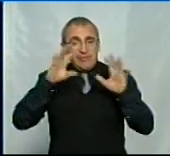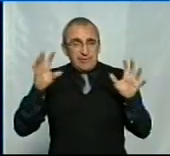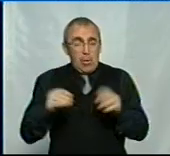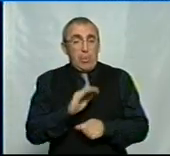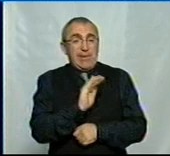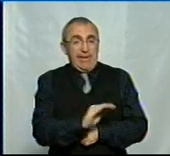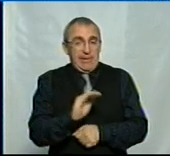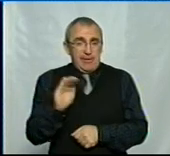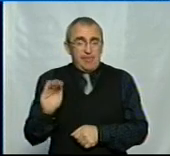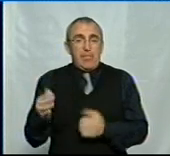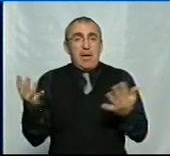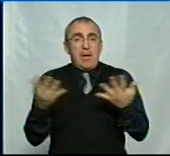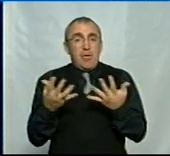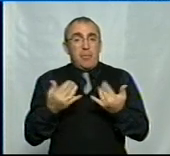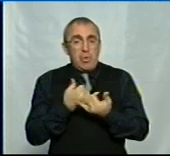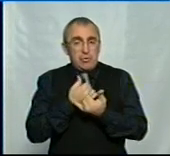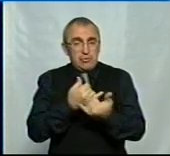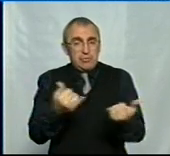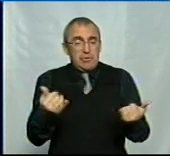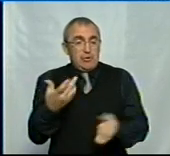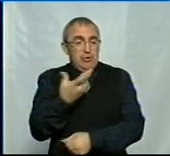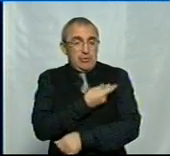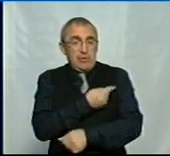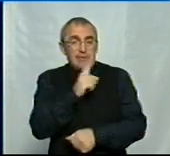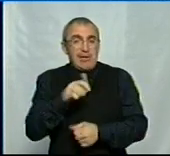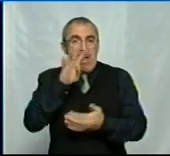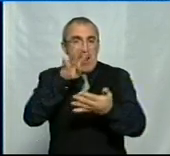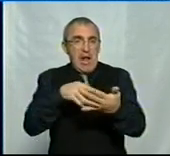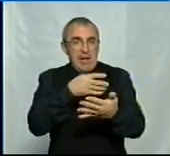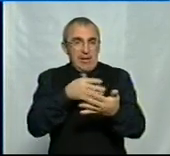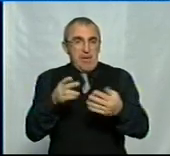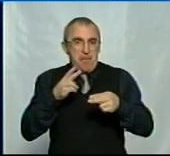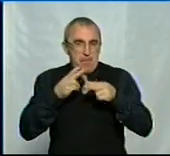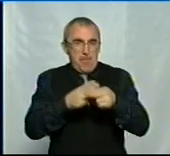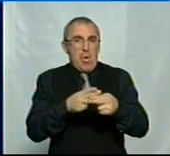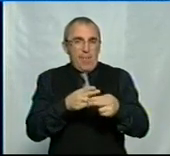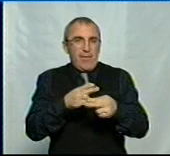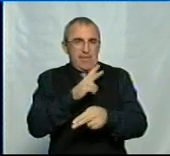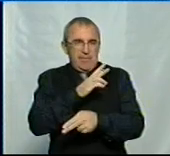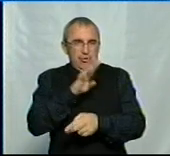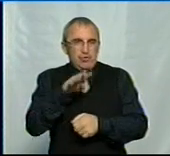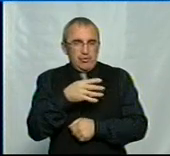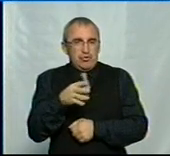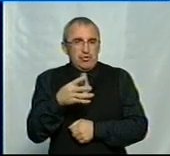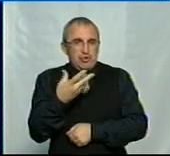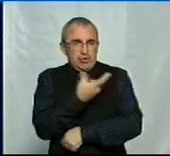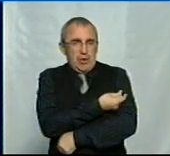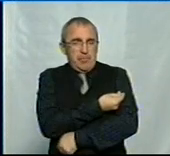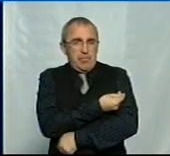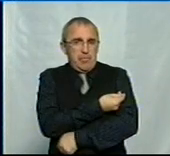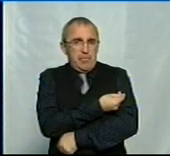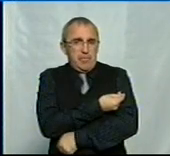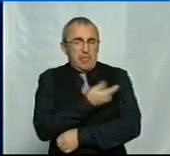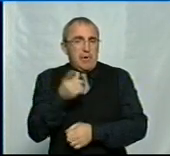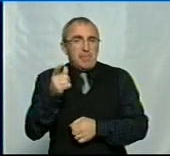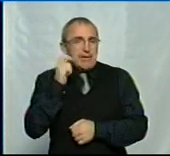діти, які забезпечуються щепленням за календарем, профілактичних щеплень, тобто так,